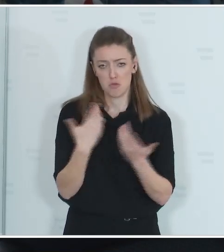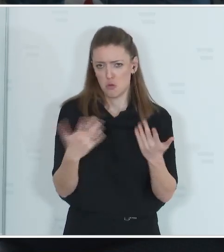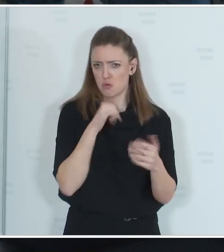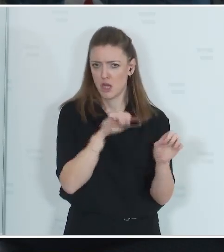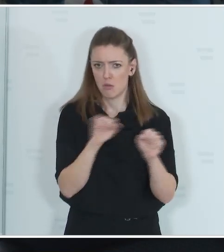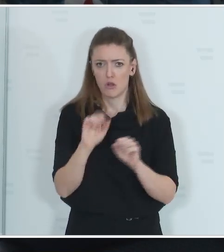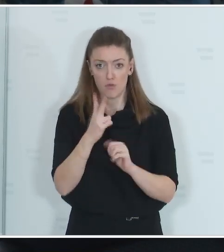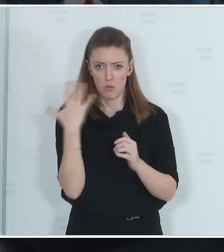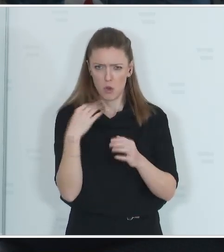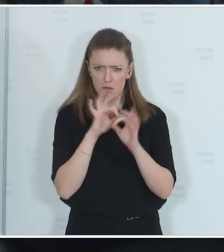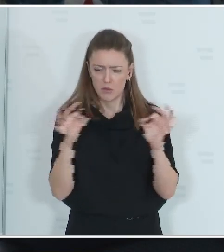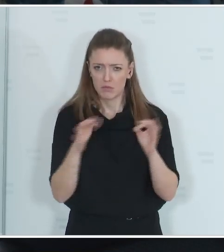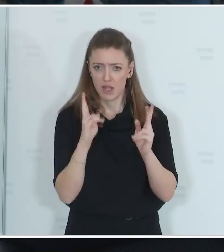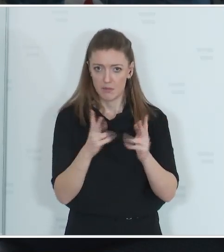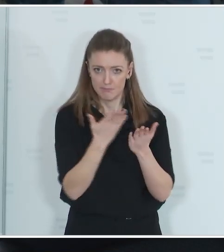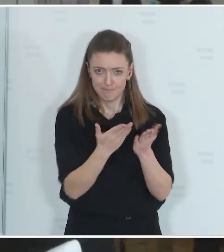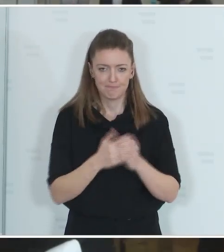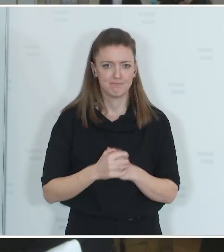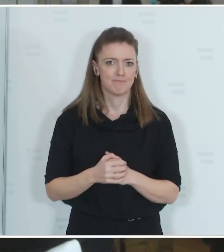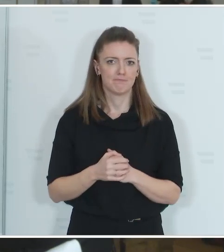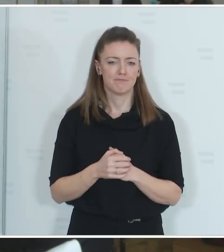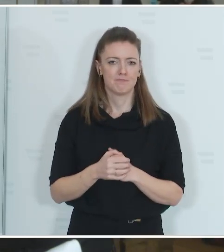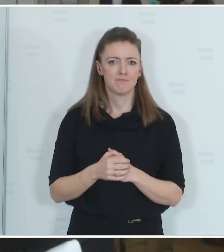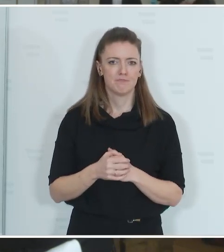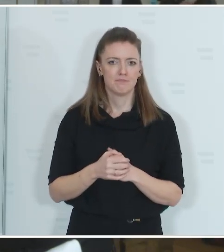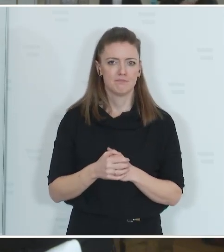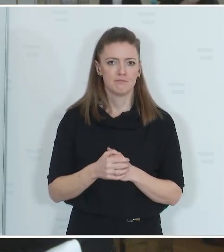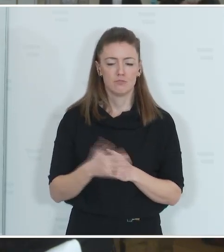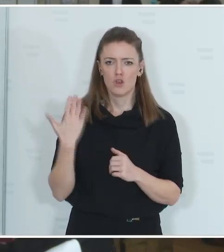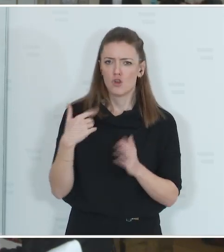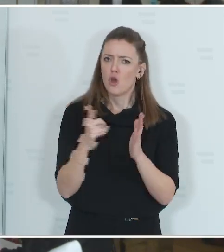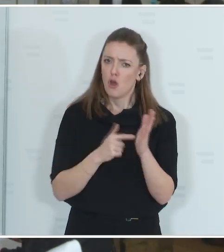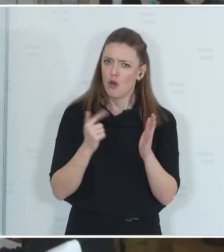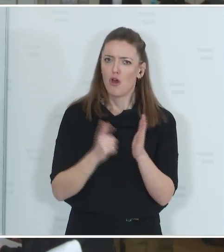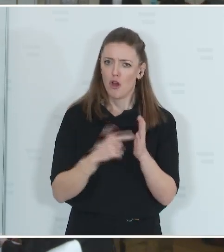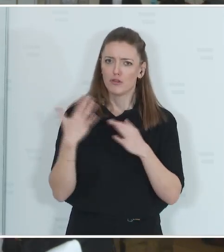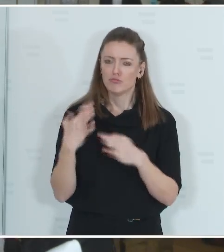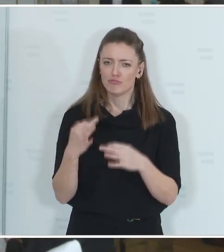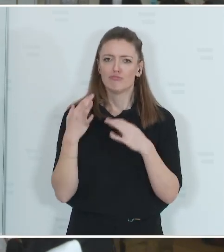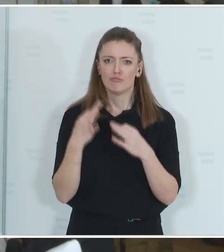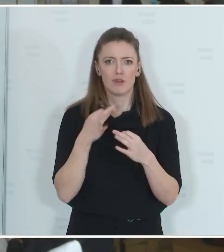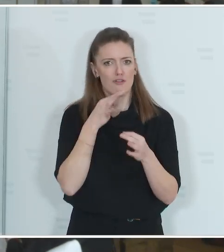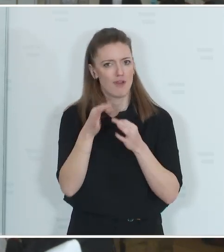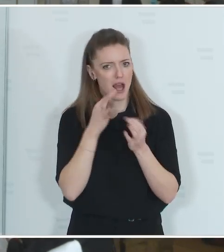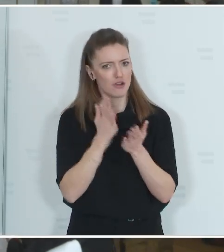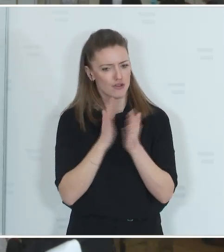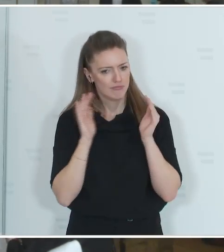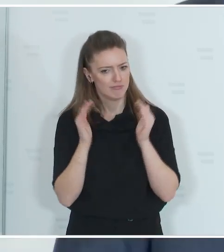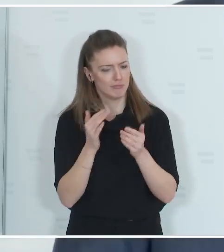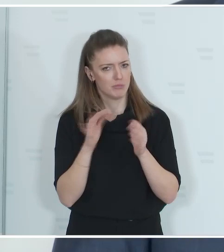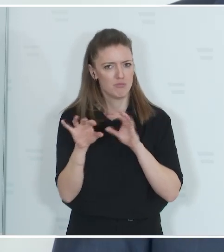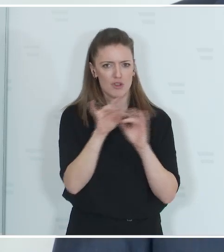Option. Warum? Können Sie es nochmal ausführen, bitte. Ich habe mich schon mehrmals mit dieser Frage auseinandergesetzt. Seit ich